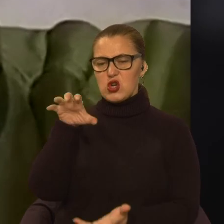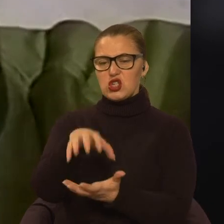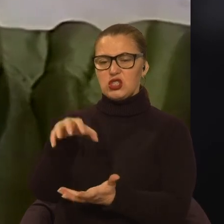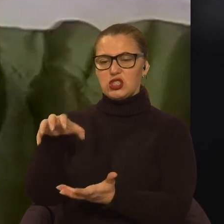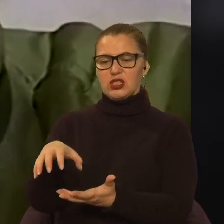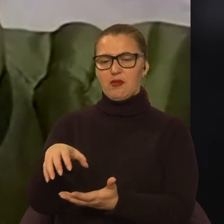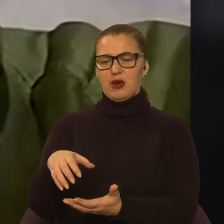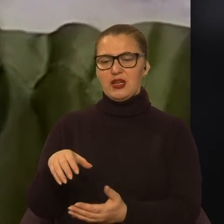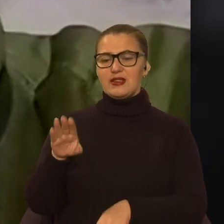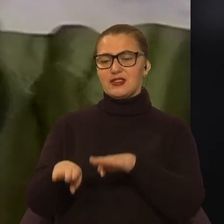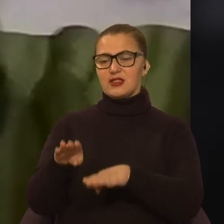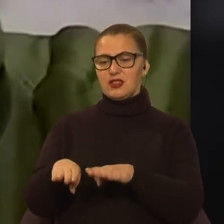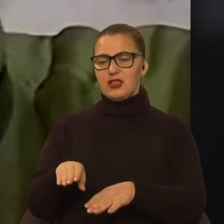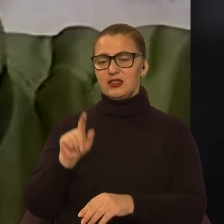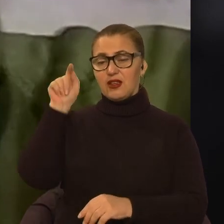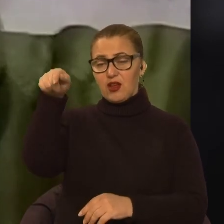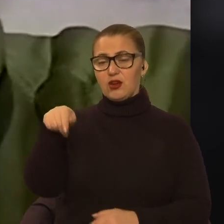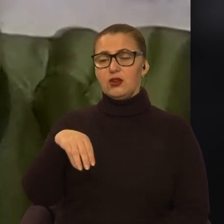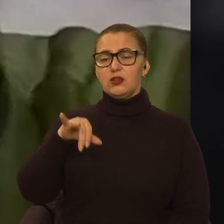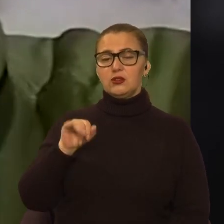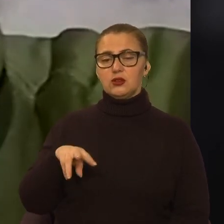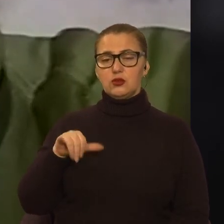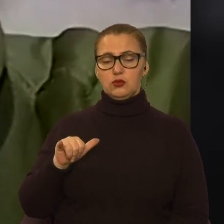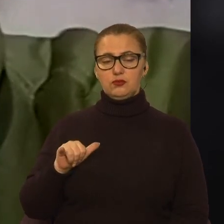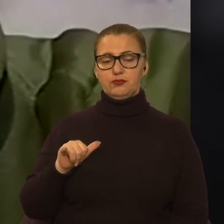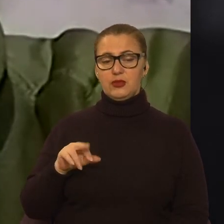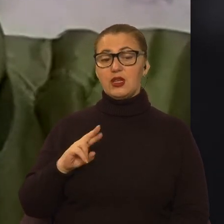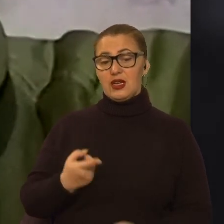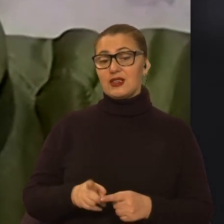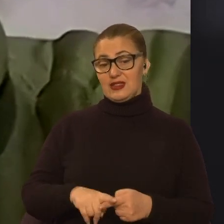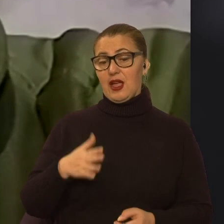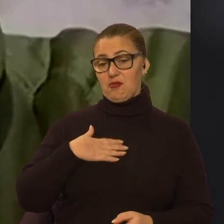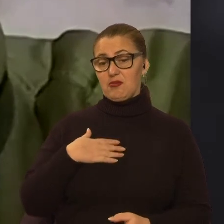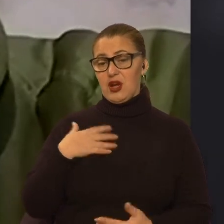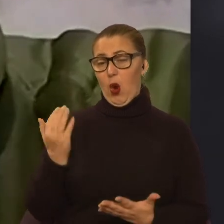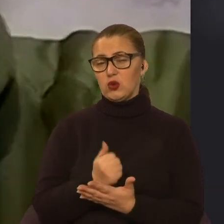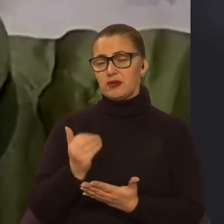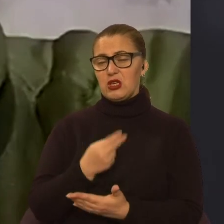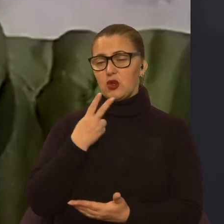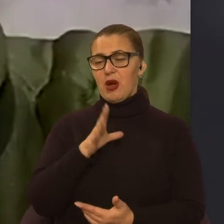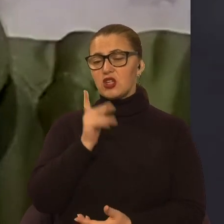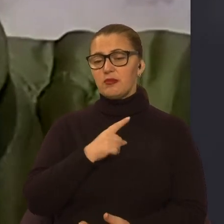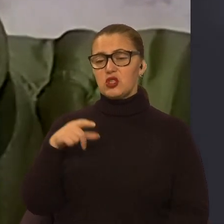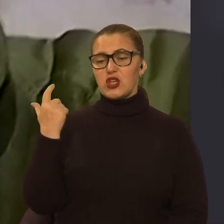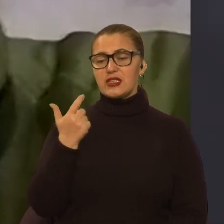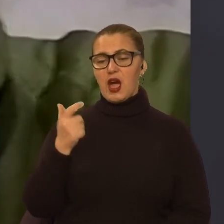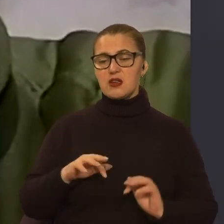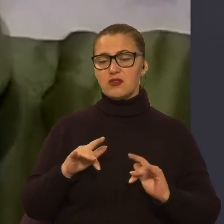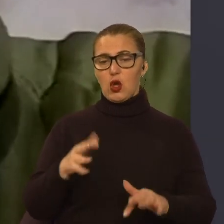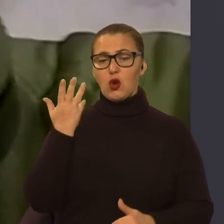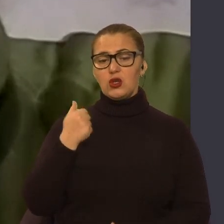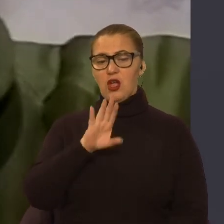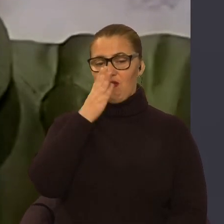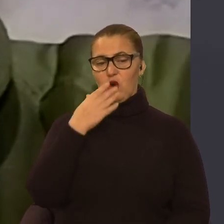їхні склади в тилу. Як це ми успішно бачили, наприклад, під час харківської операції, коли противник